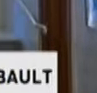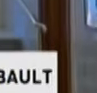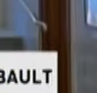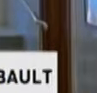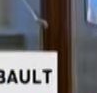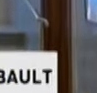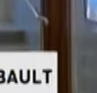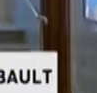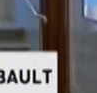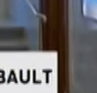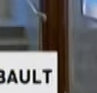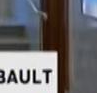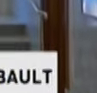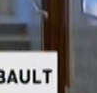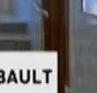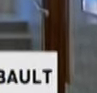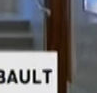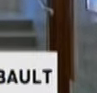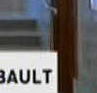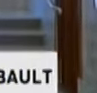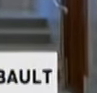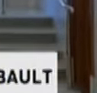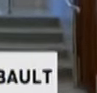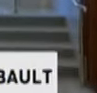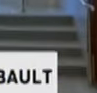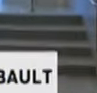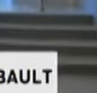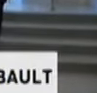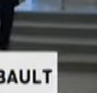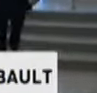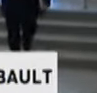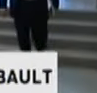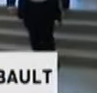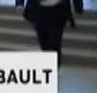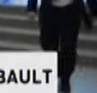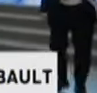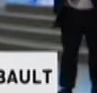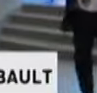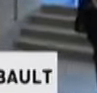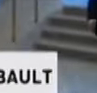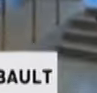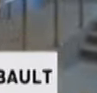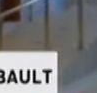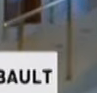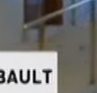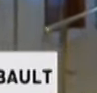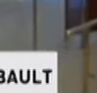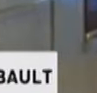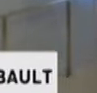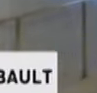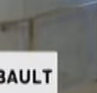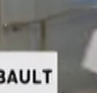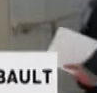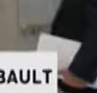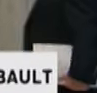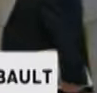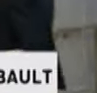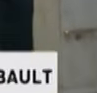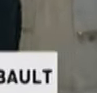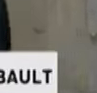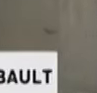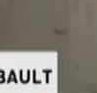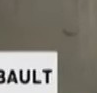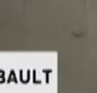À Mme Guilbeault qui va faire le point de presse, il sera question, Sébastien, du décloisonnement graduel du Québec.